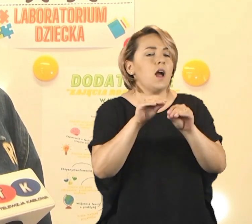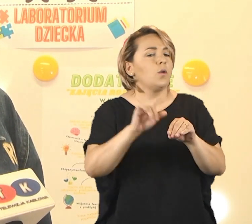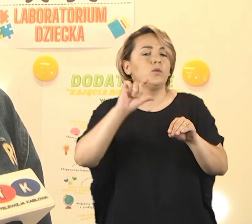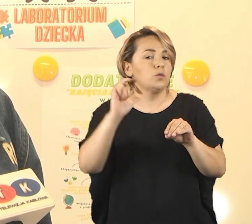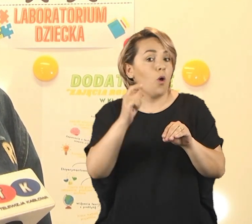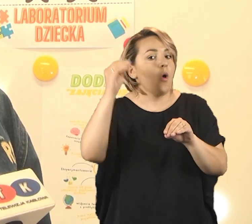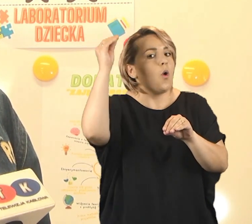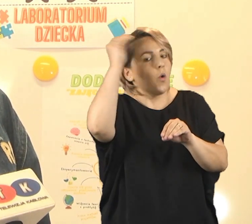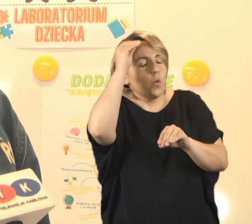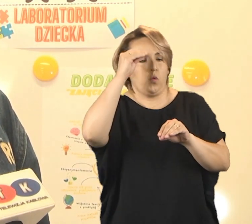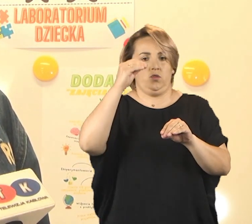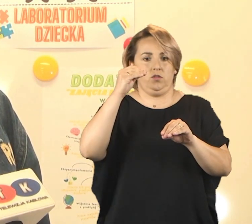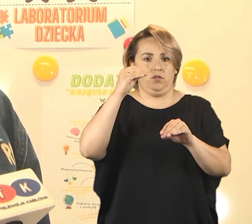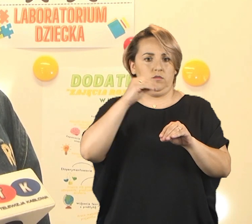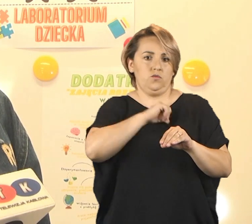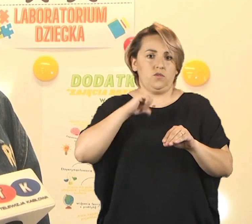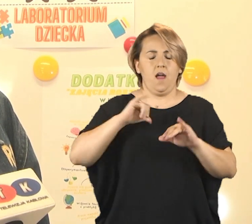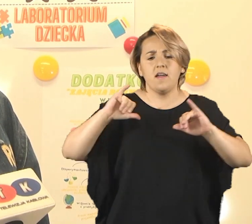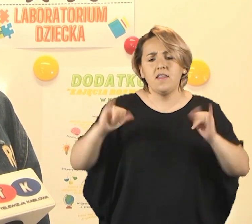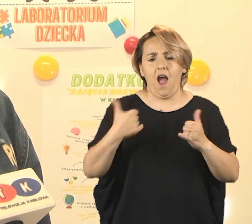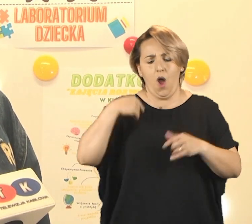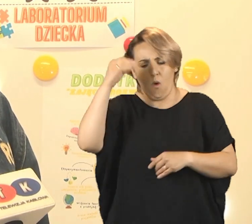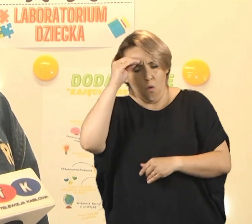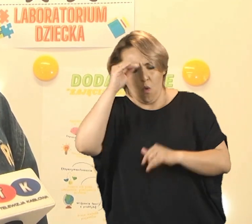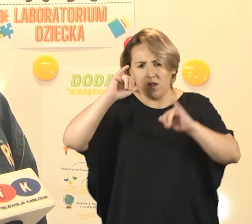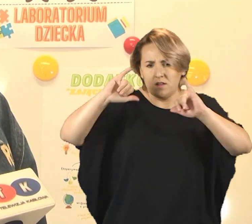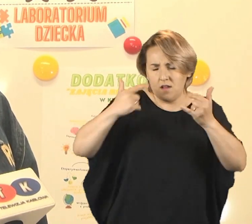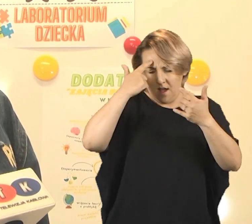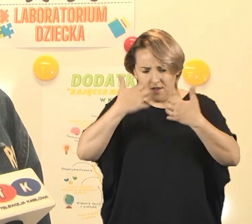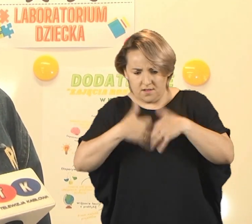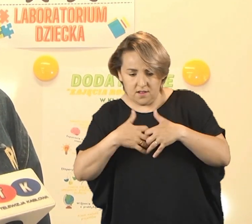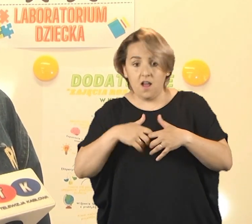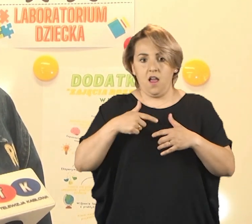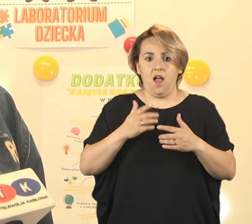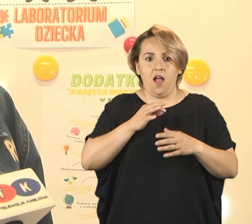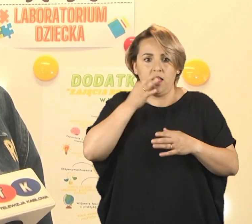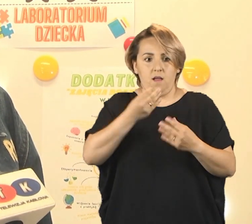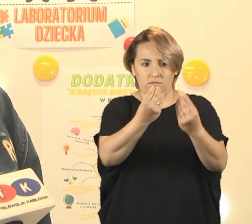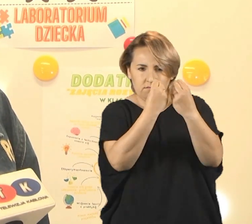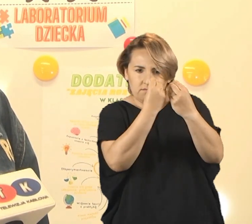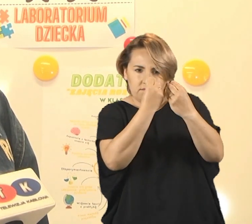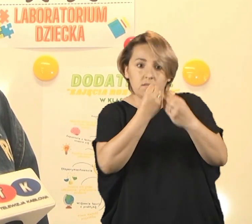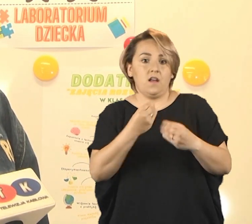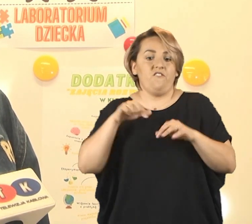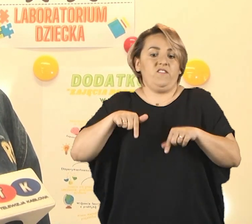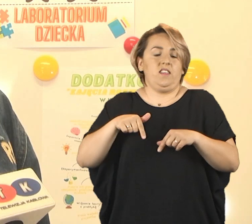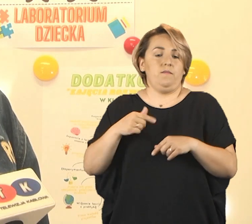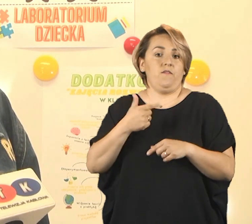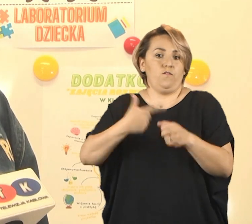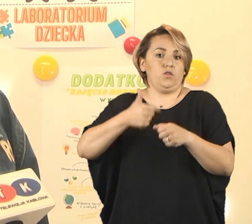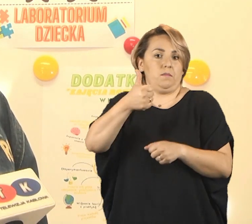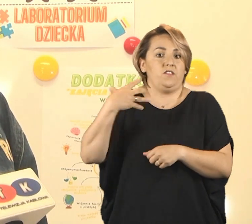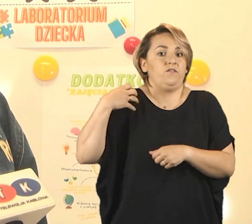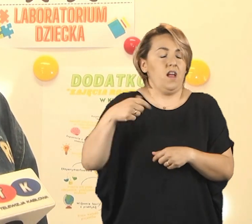nauczenie dzieci uczenia się, czyli bardzo ważnej umiejętności, bardzo ważnej kompetencji XXI